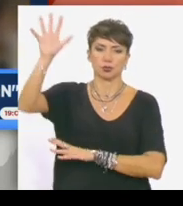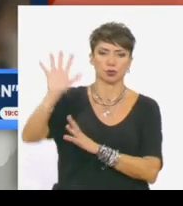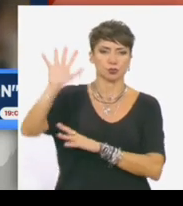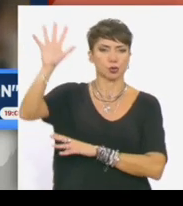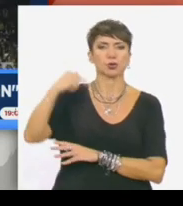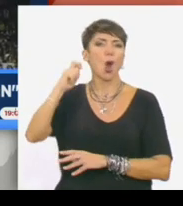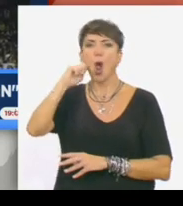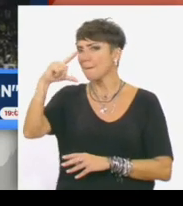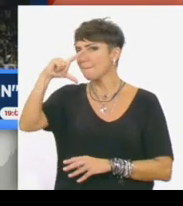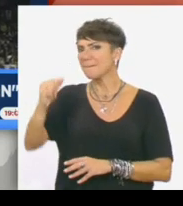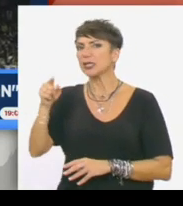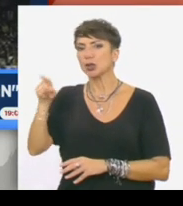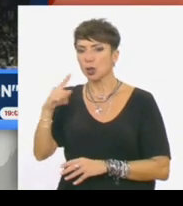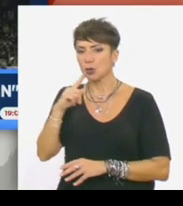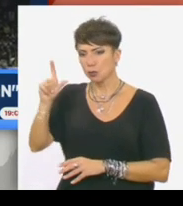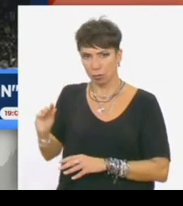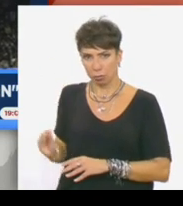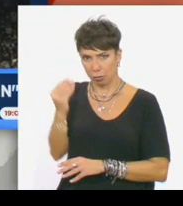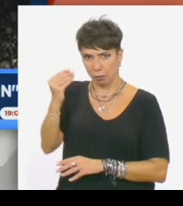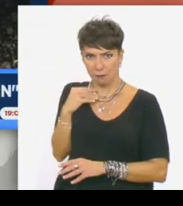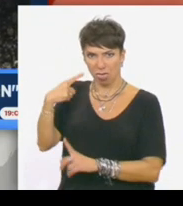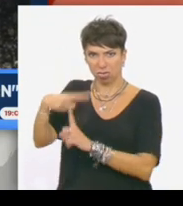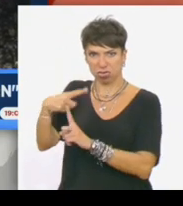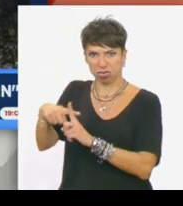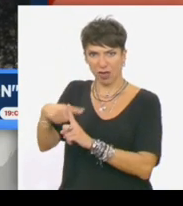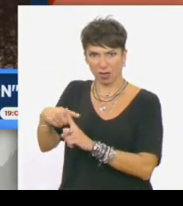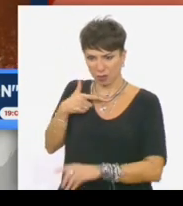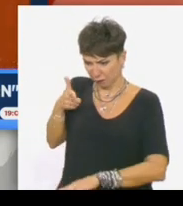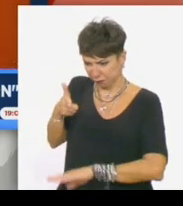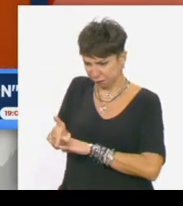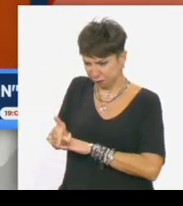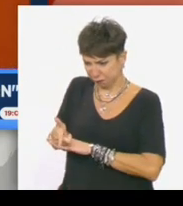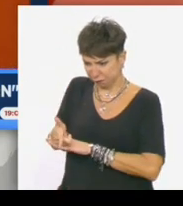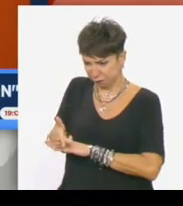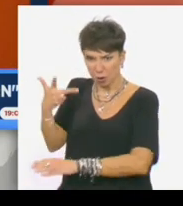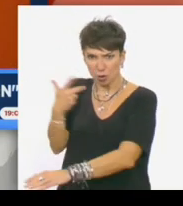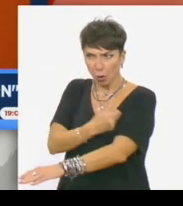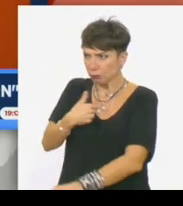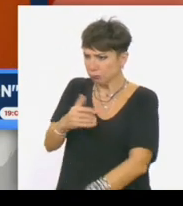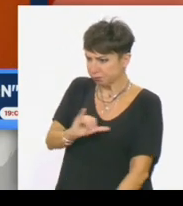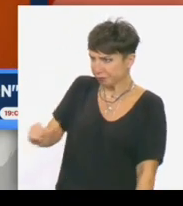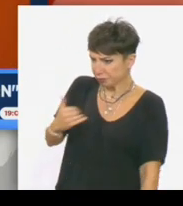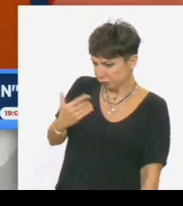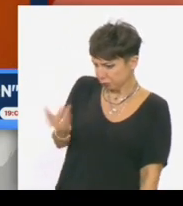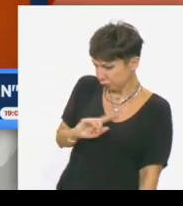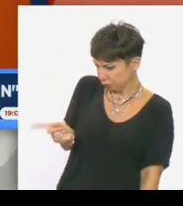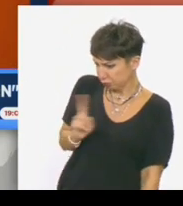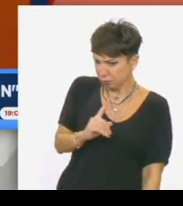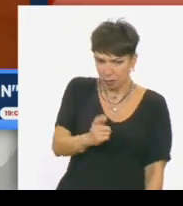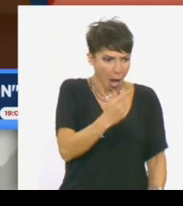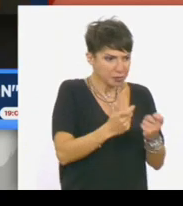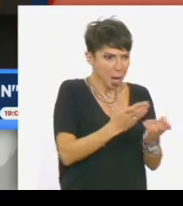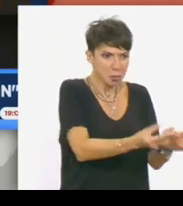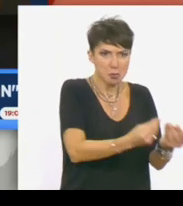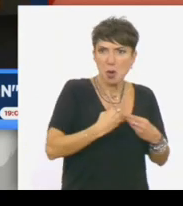Μήτογλου, καθώς εντοπίστηκε θετικός σε αντιτόπινγκ τεστ. Ο ίδιος ισχυρίστηκε ότι δεν γνώριζε τι περιείχαν αυτά τα